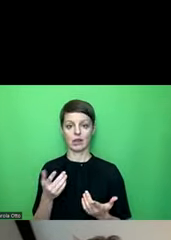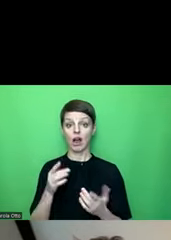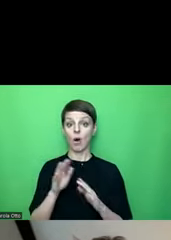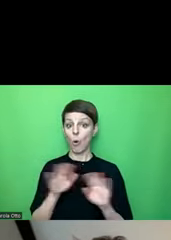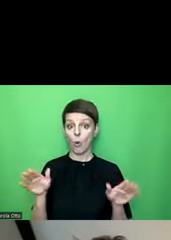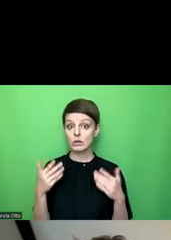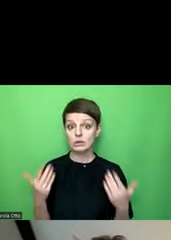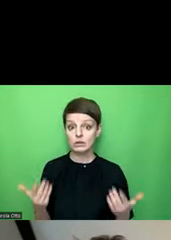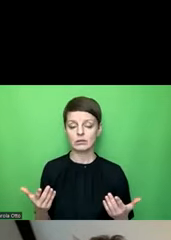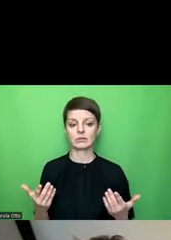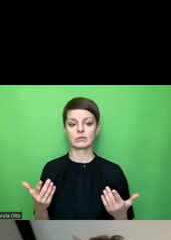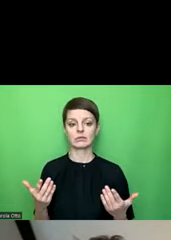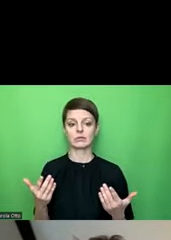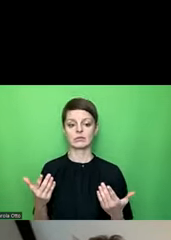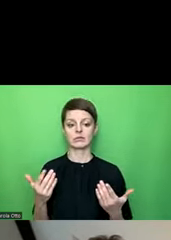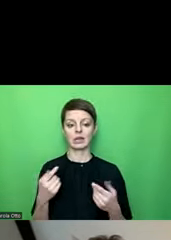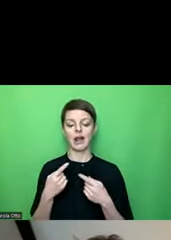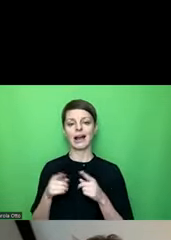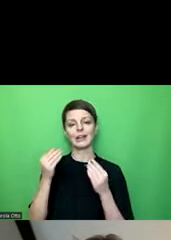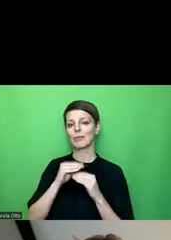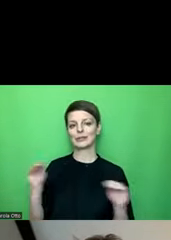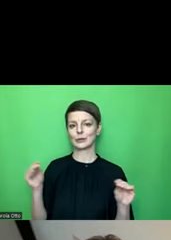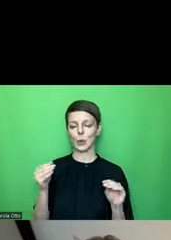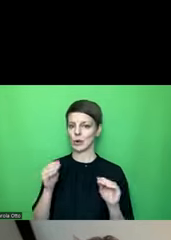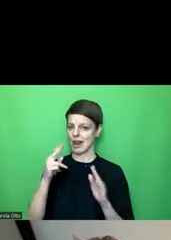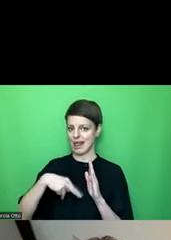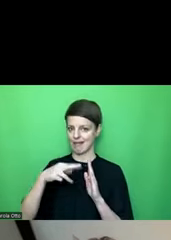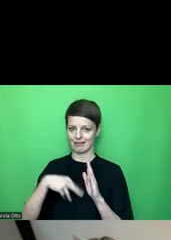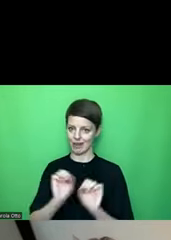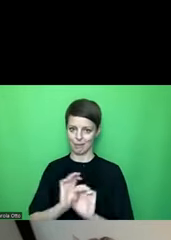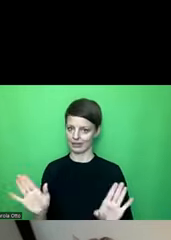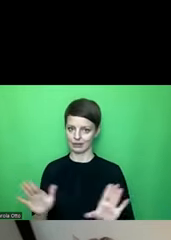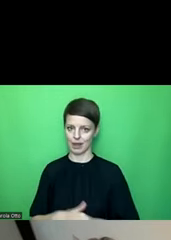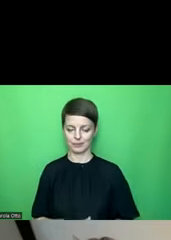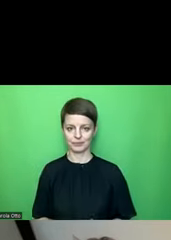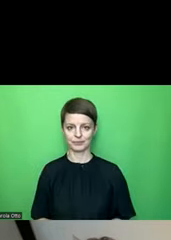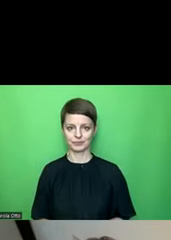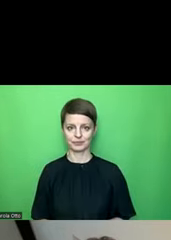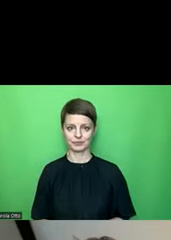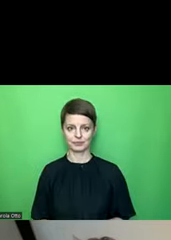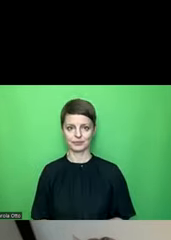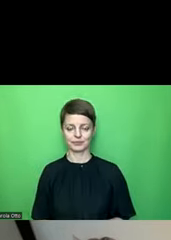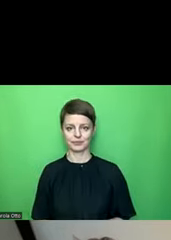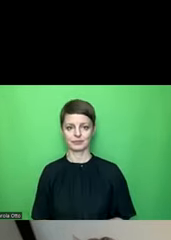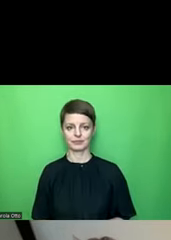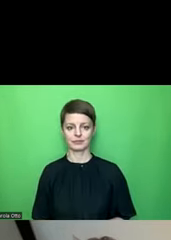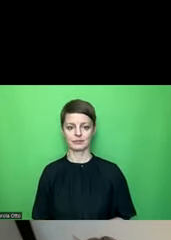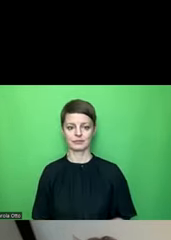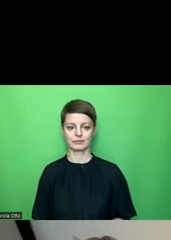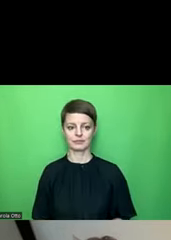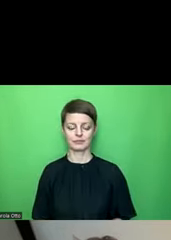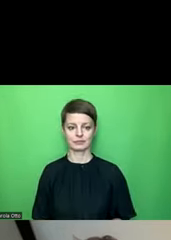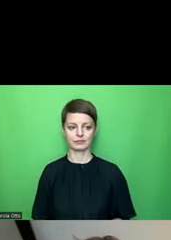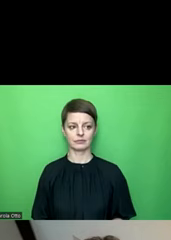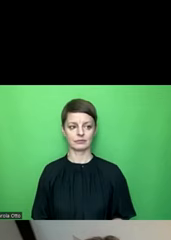kann man die anderen Informationen gar nicht mehr lesen, wenn man einen Screenreader benutzt. Dann gehe ich